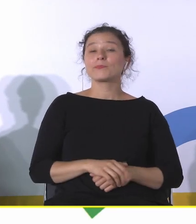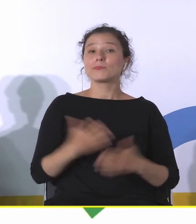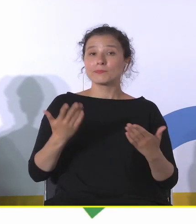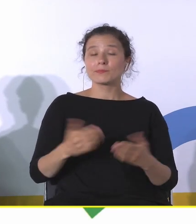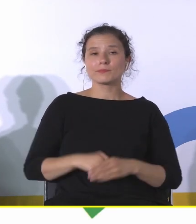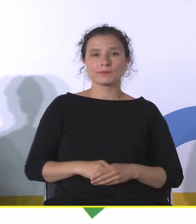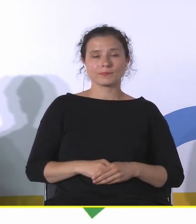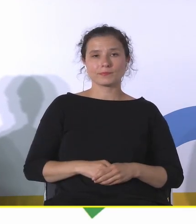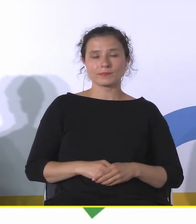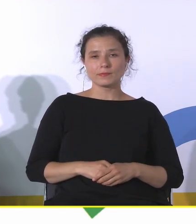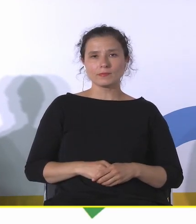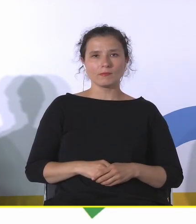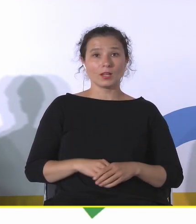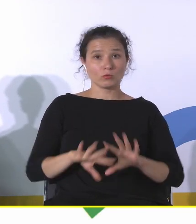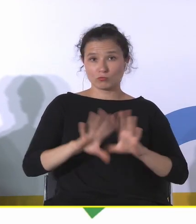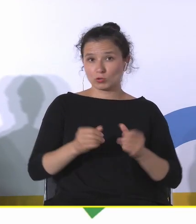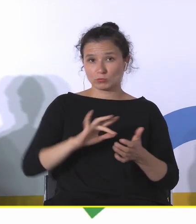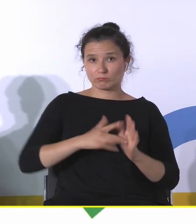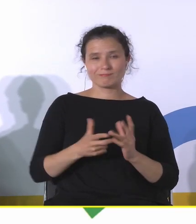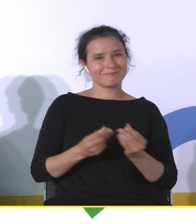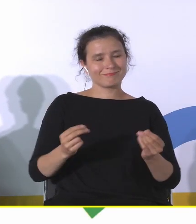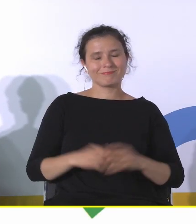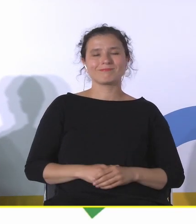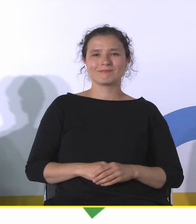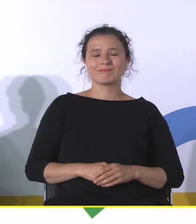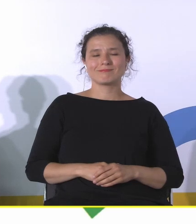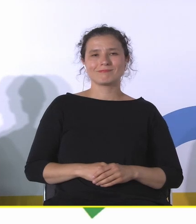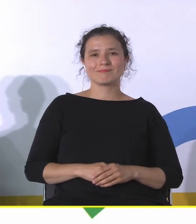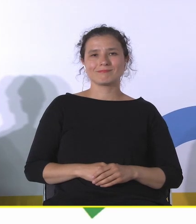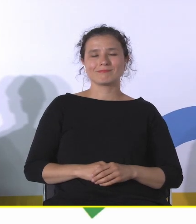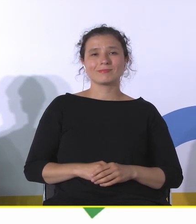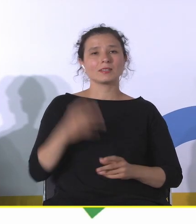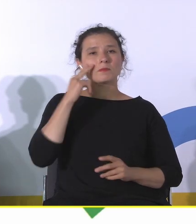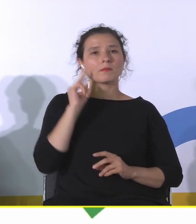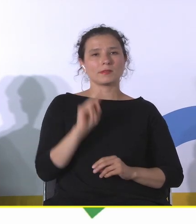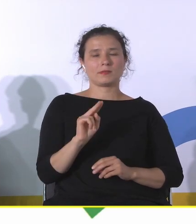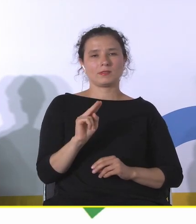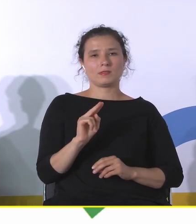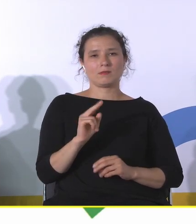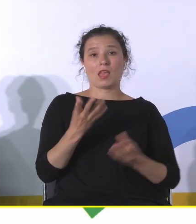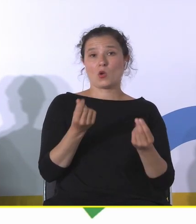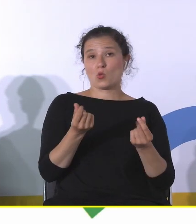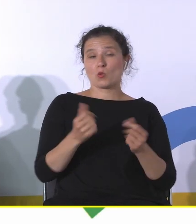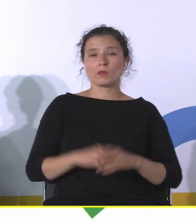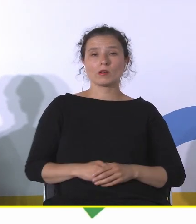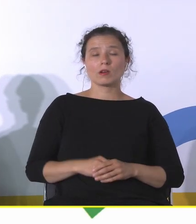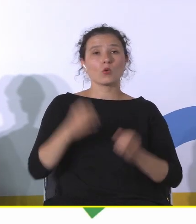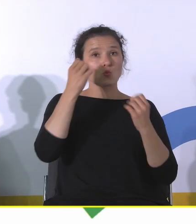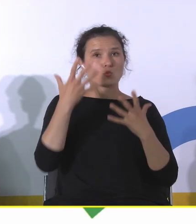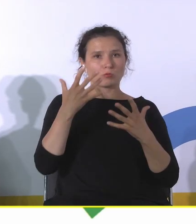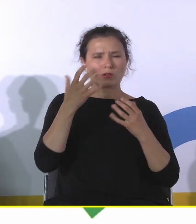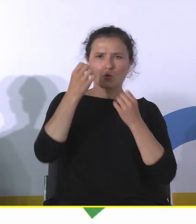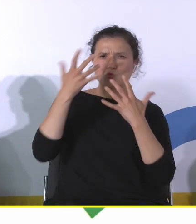to nie jest wszystko. Aczkolwiek muszę Państwu powiedzieć, że w ogóle z punktu widzenia ekonomii, kultura, no szeroko rozumiana, nie tylko